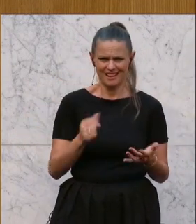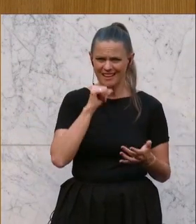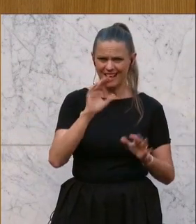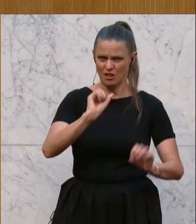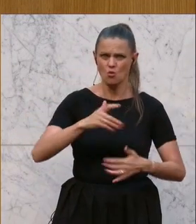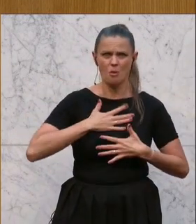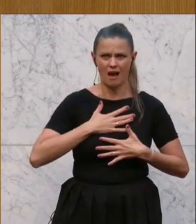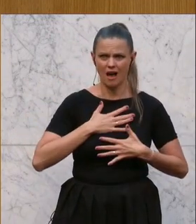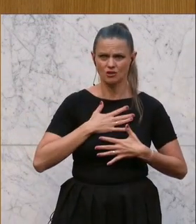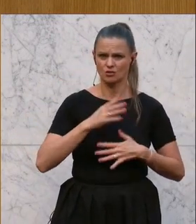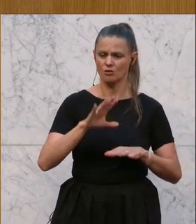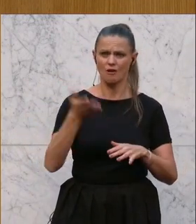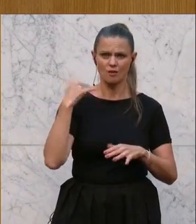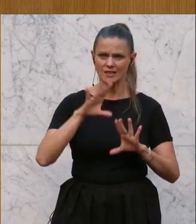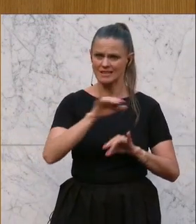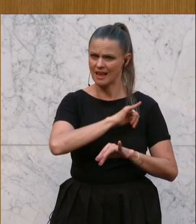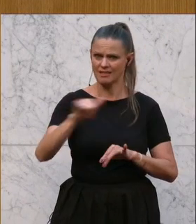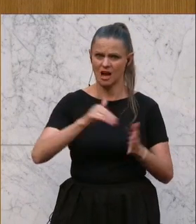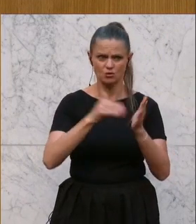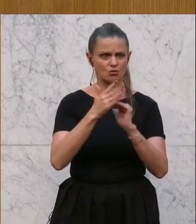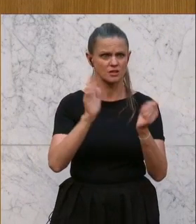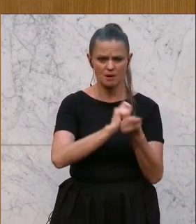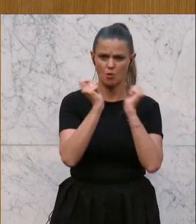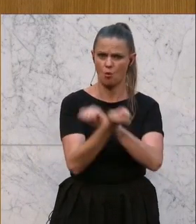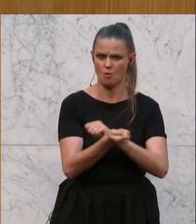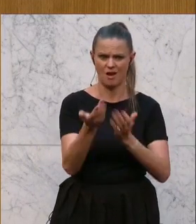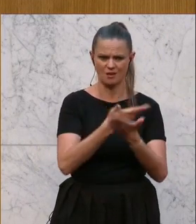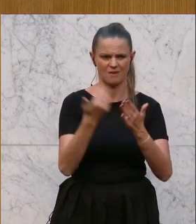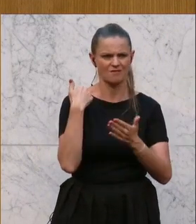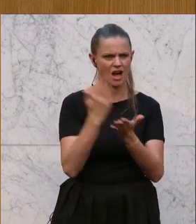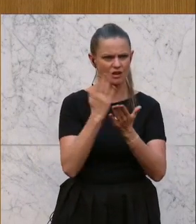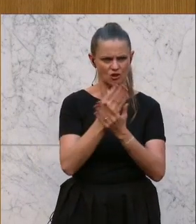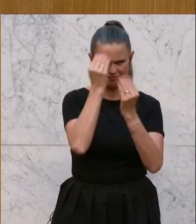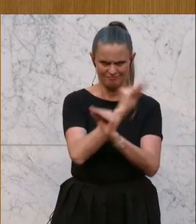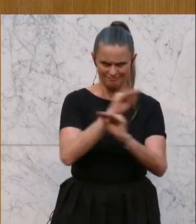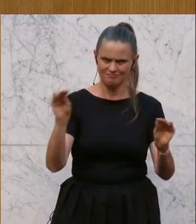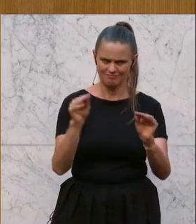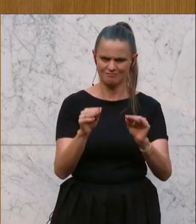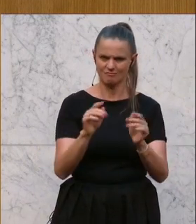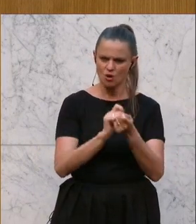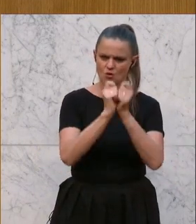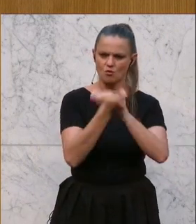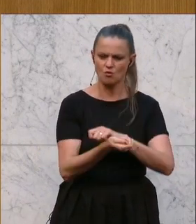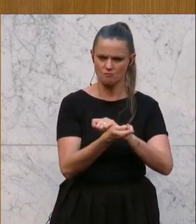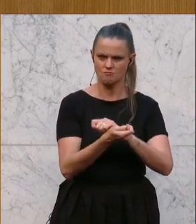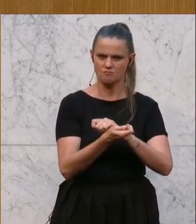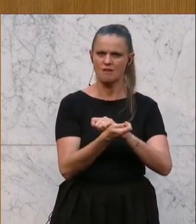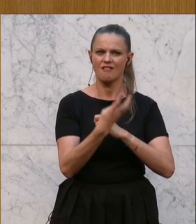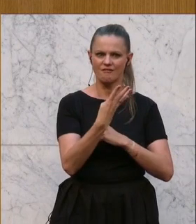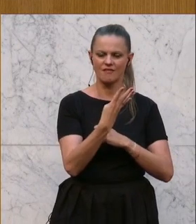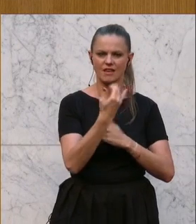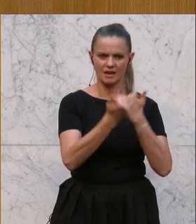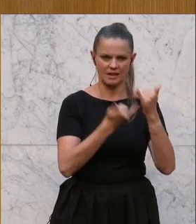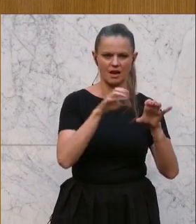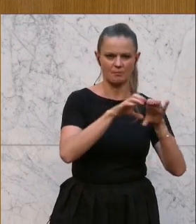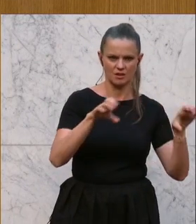Jahren das System umgestellt wurde, der Ausbildung, wie ich bereits gesagt habe, umgestellt auf vier Jahre Bachelorstudium